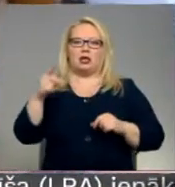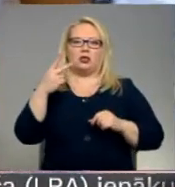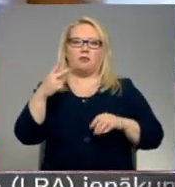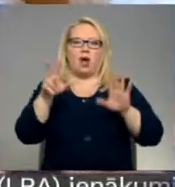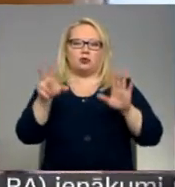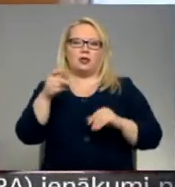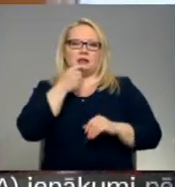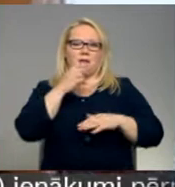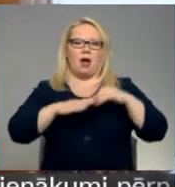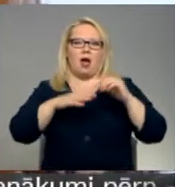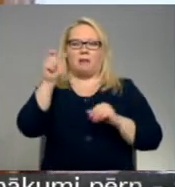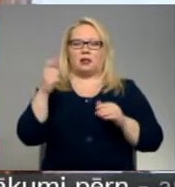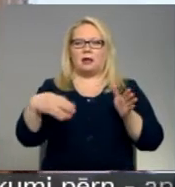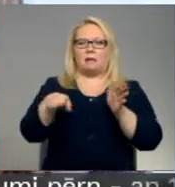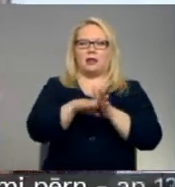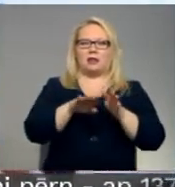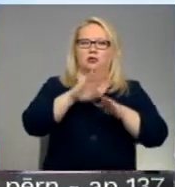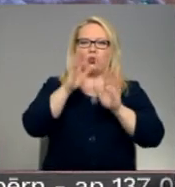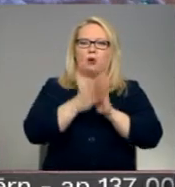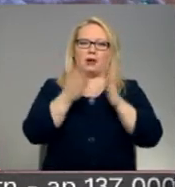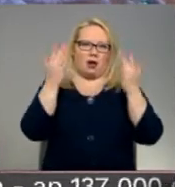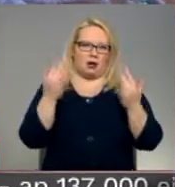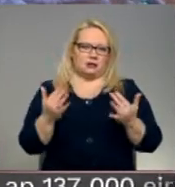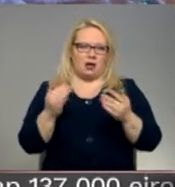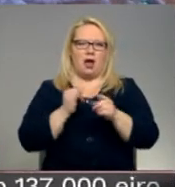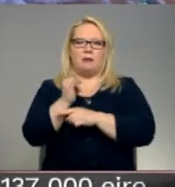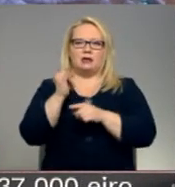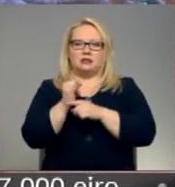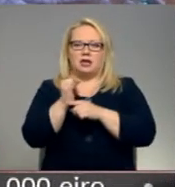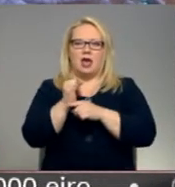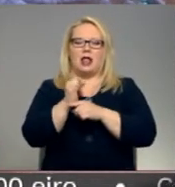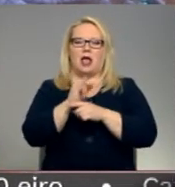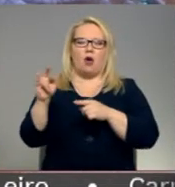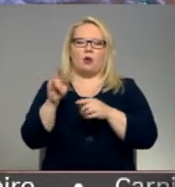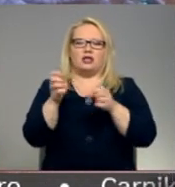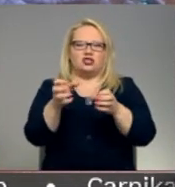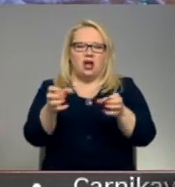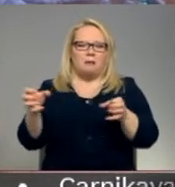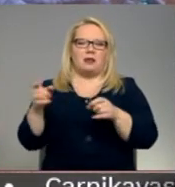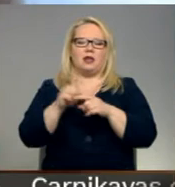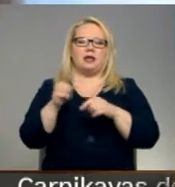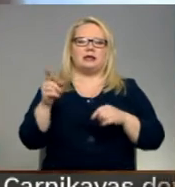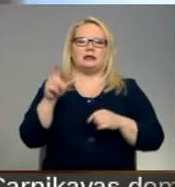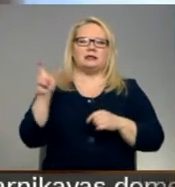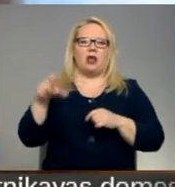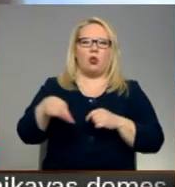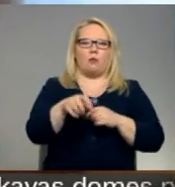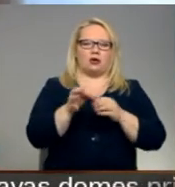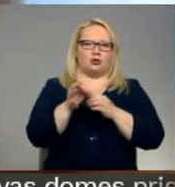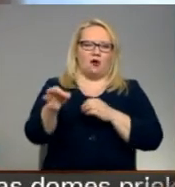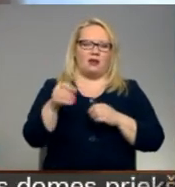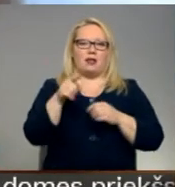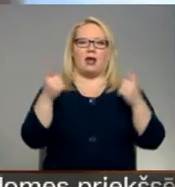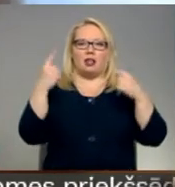septembrim amatnieki piedalīsies kopīgā akcijā – apceļo izkraušķini izčabini zilupes novadu. Tās laikā ik